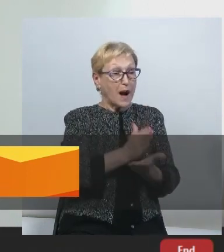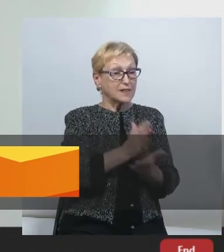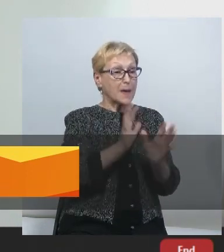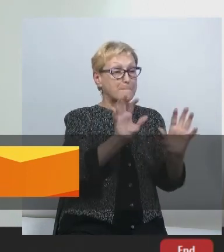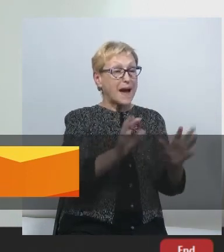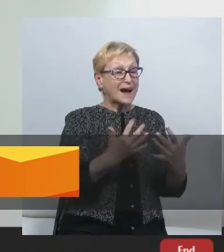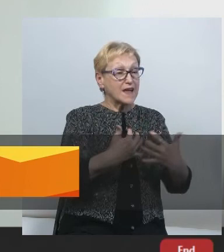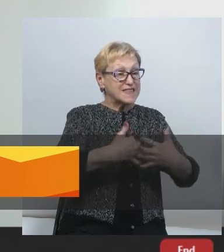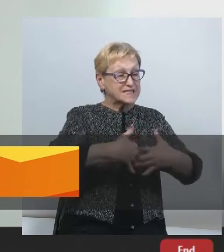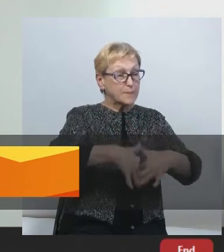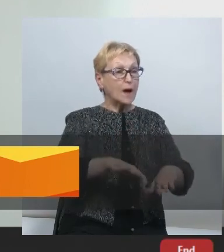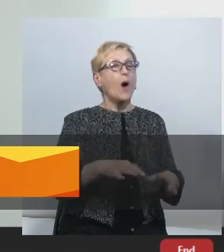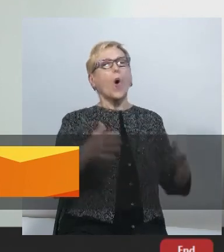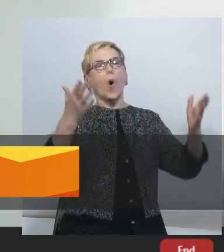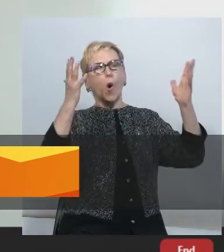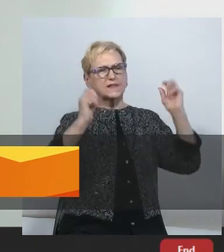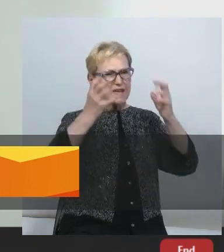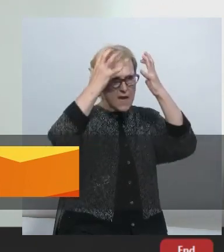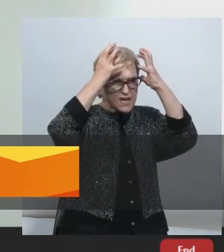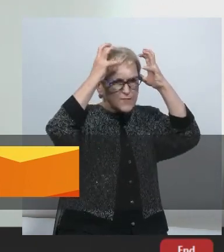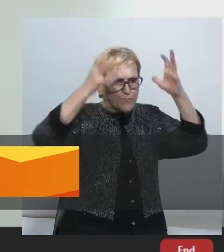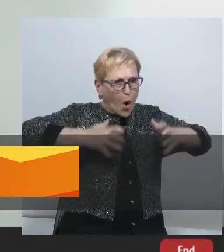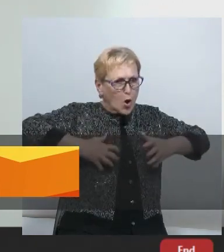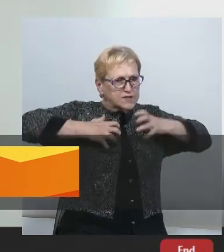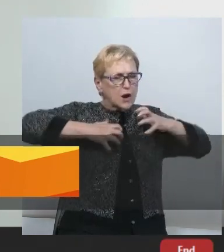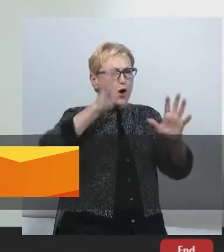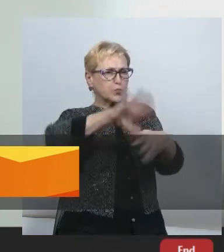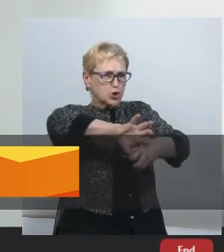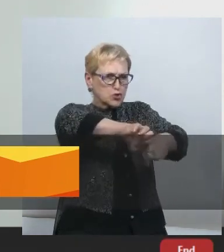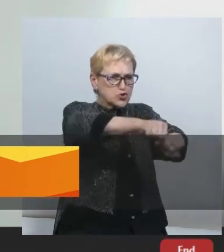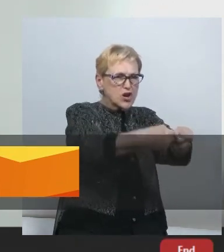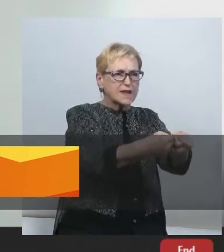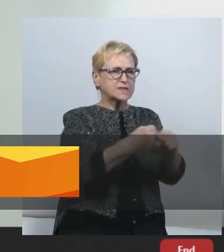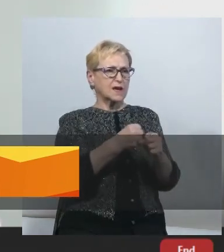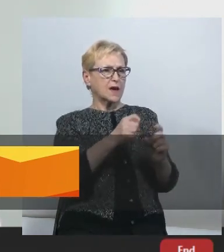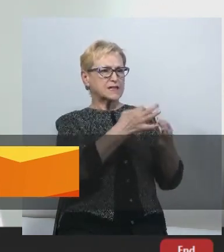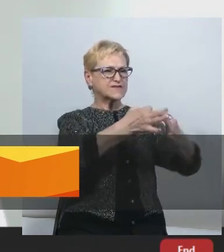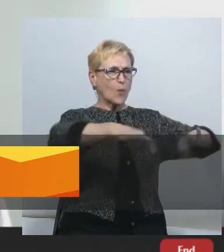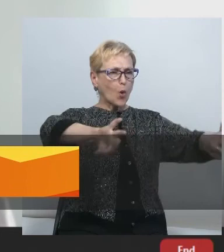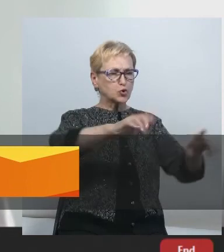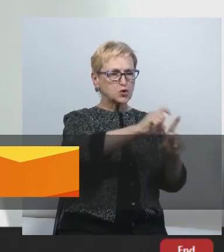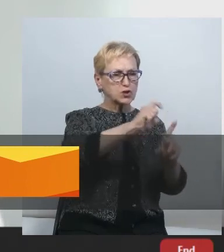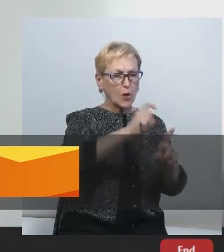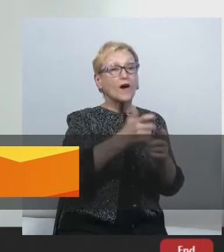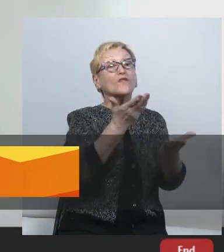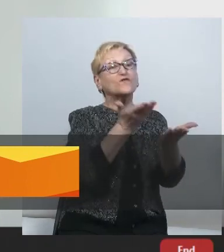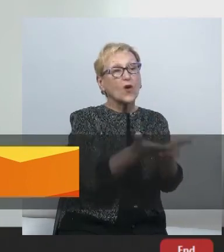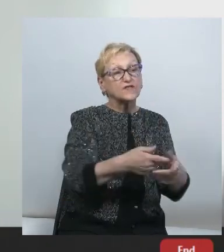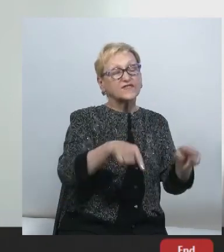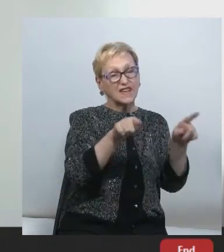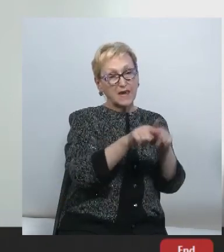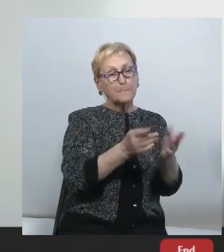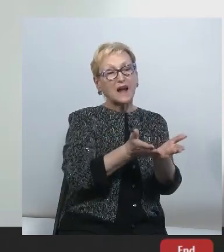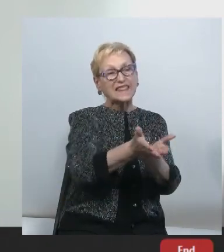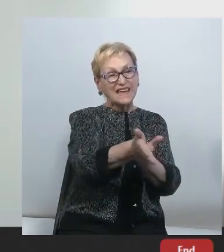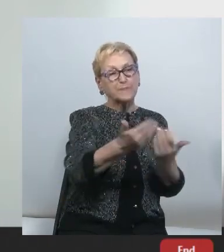кричать, що це будується монстр, який буде душити свободу слова. Ось у такій парадигмі ми сьогодні перебуваємо. Чи достатньо